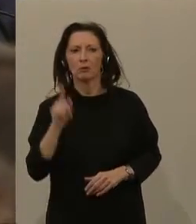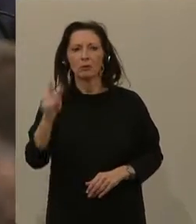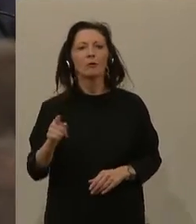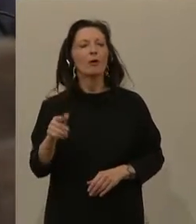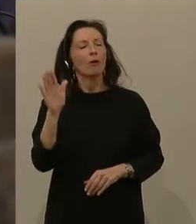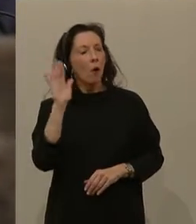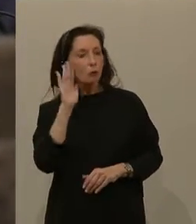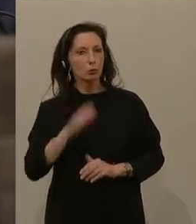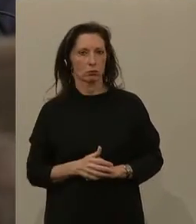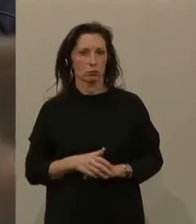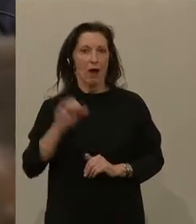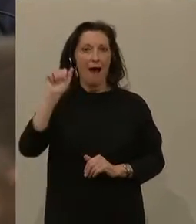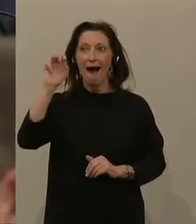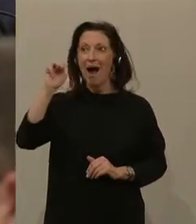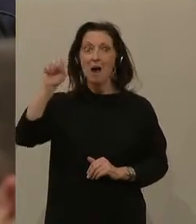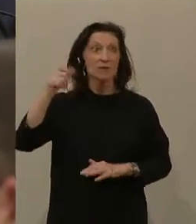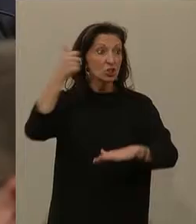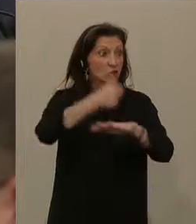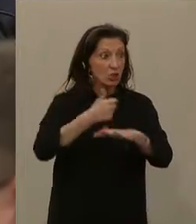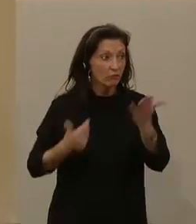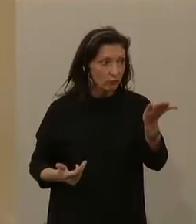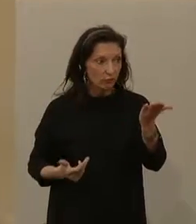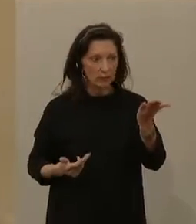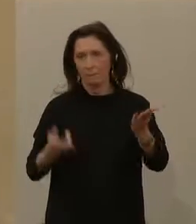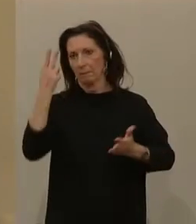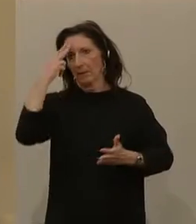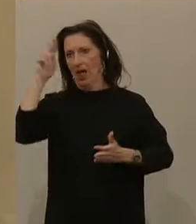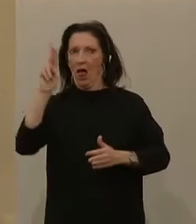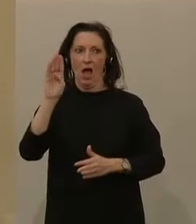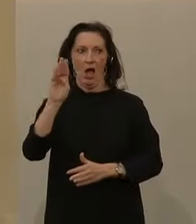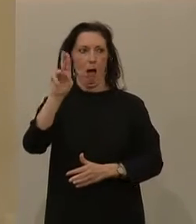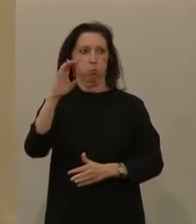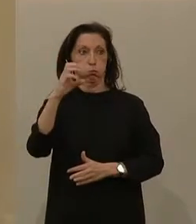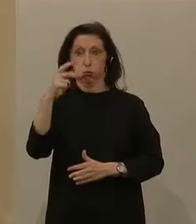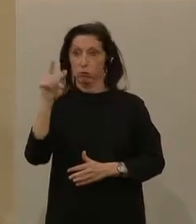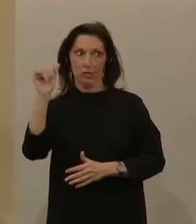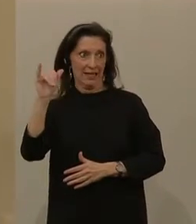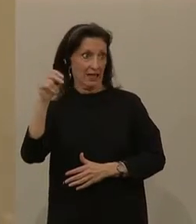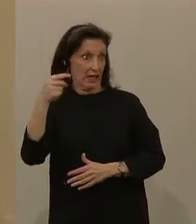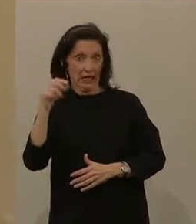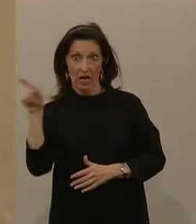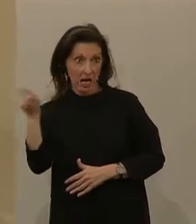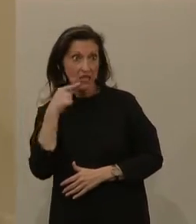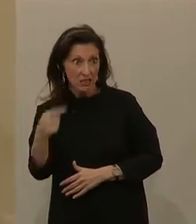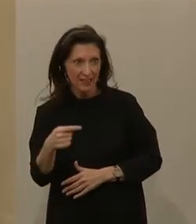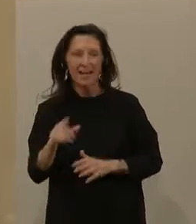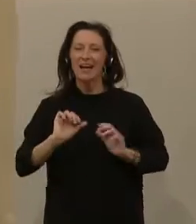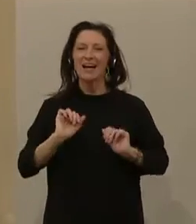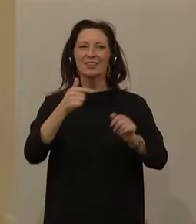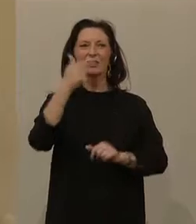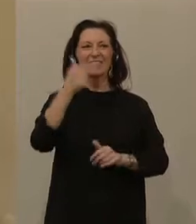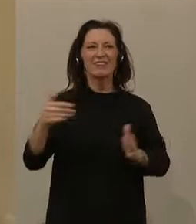lauschen. Nämlich der AMS-Chef, Herr Buchinger, hat genau das gesagt. Er hat gesagt, dass diese Aktion 20.000